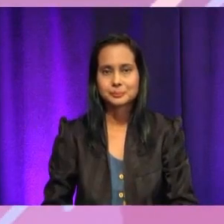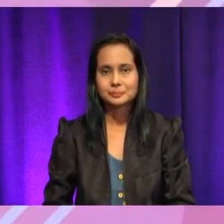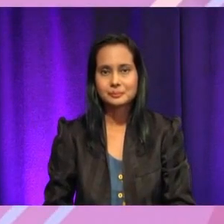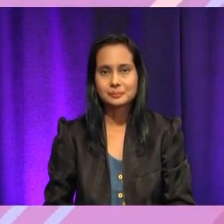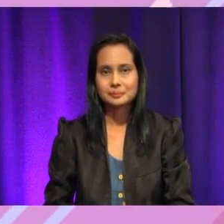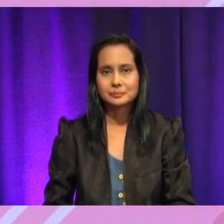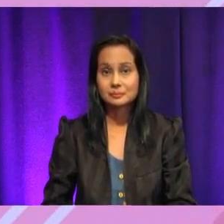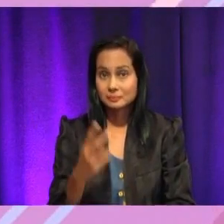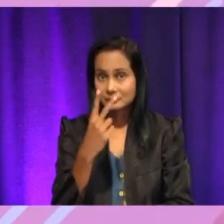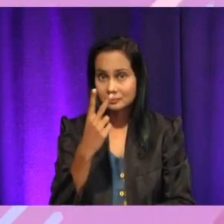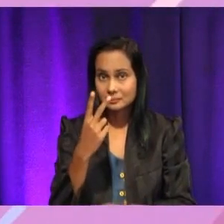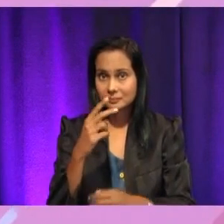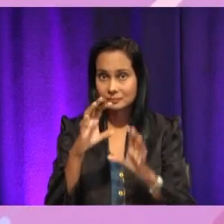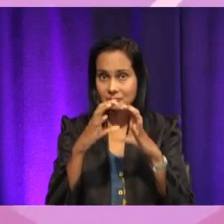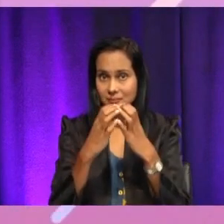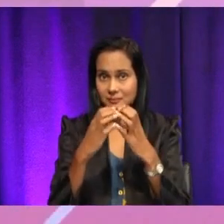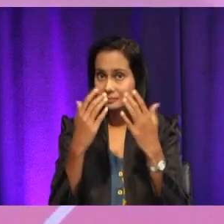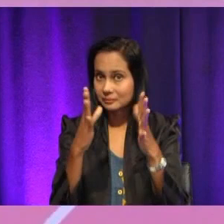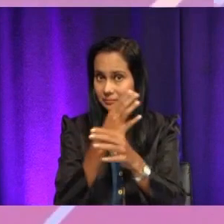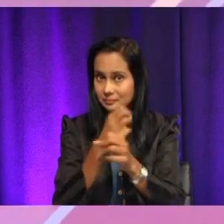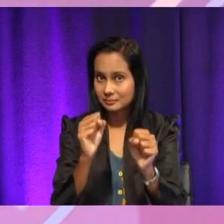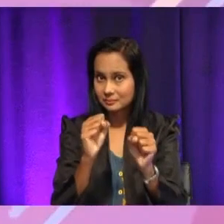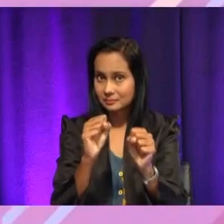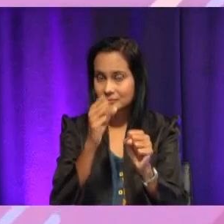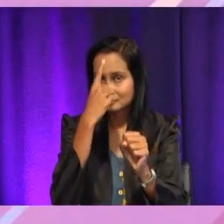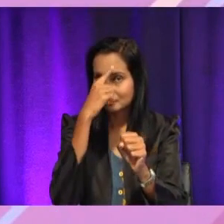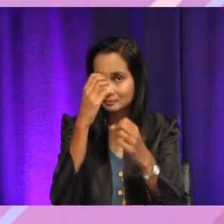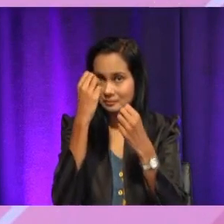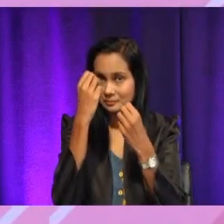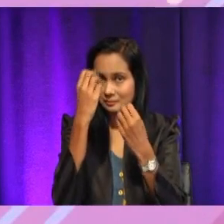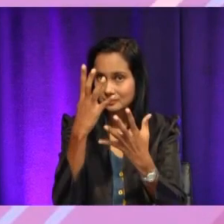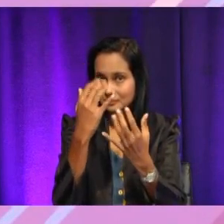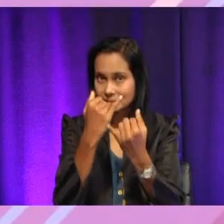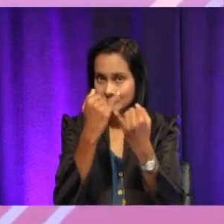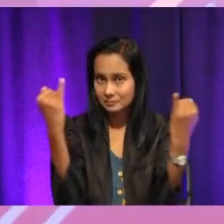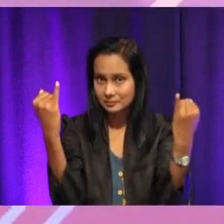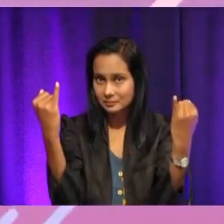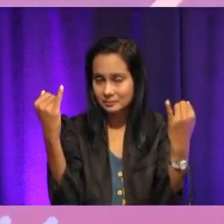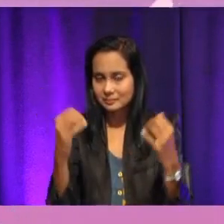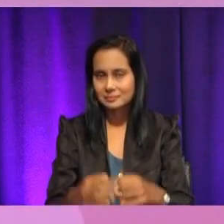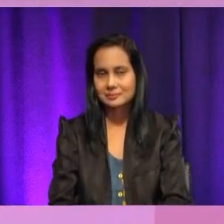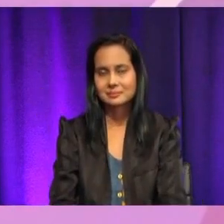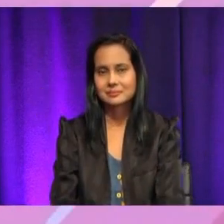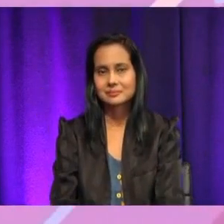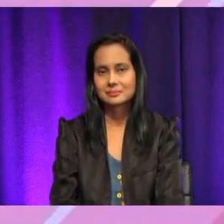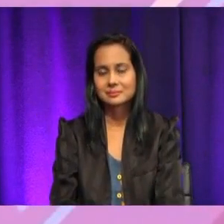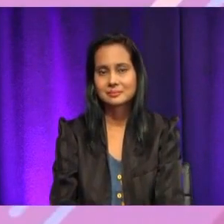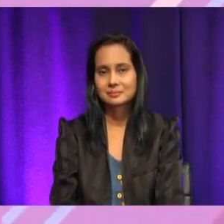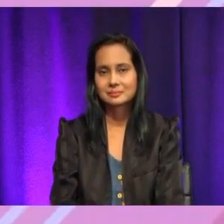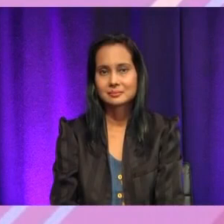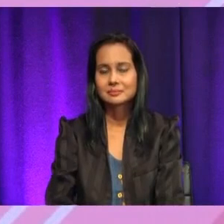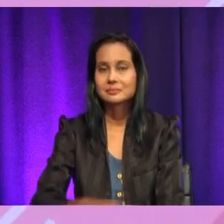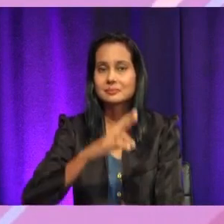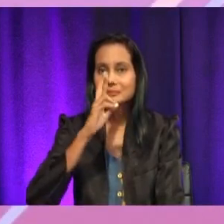Adakah kedua-dua kumpulan sudah bersedia untuk memberikan penerangan? Sudah, cikgu. Baju